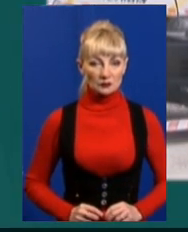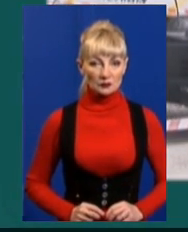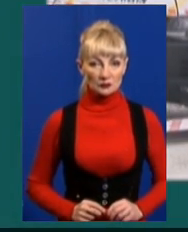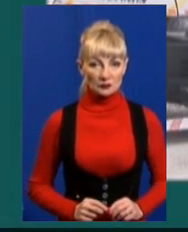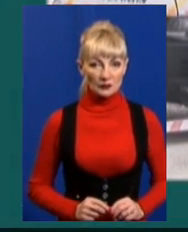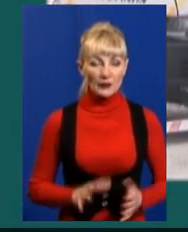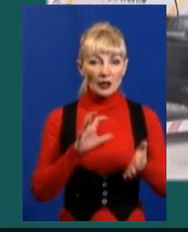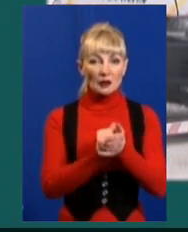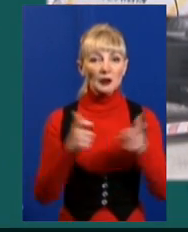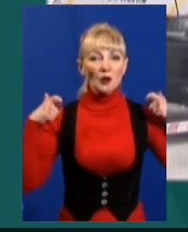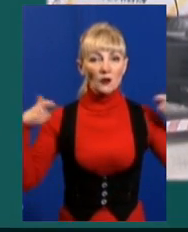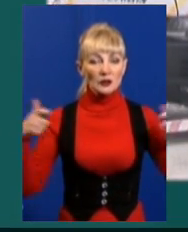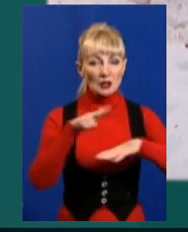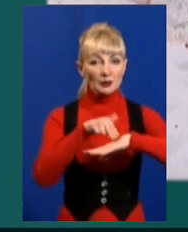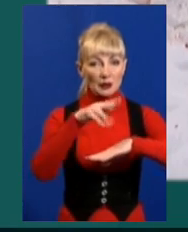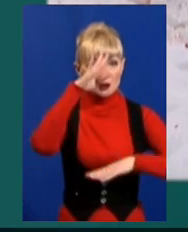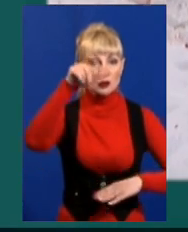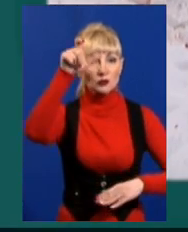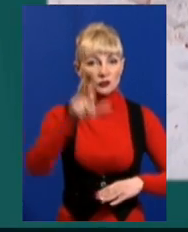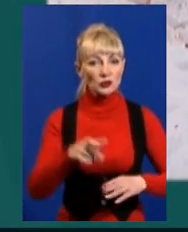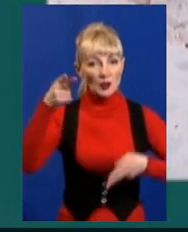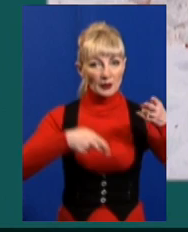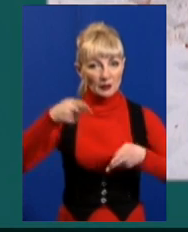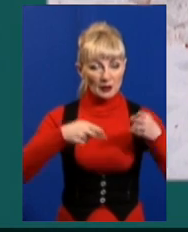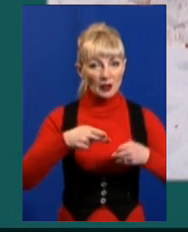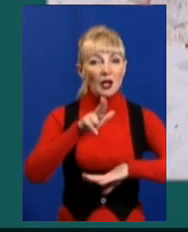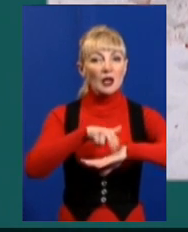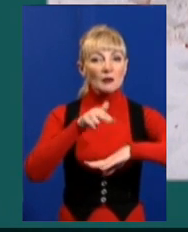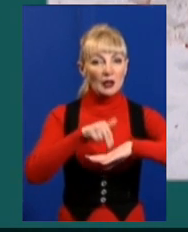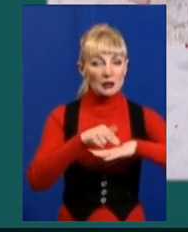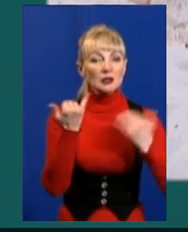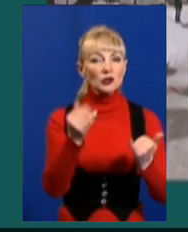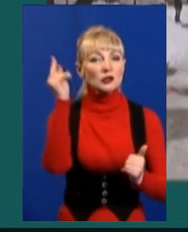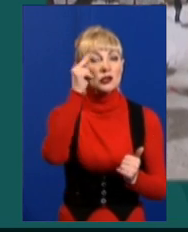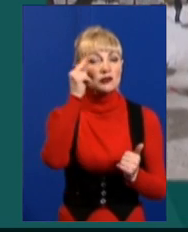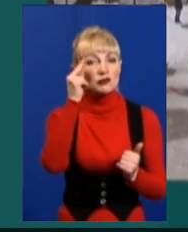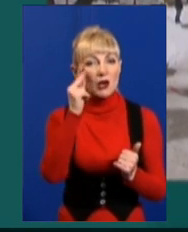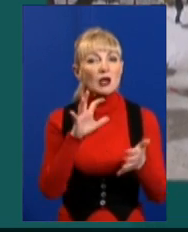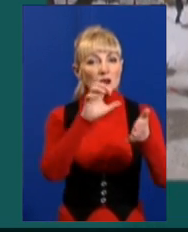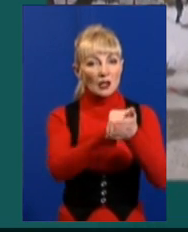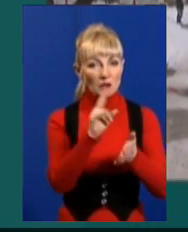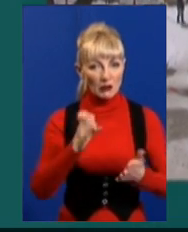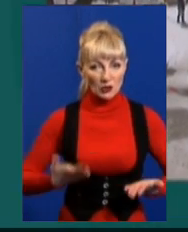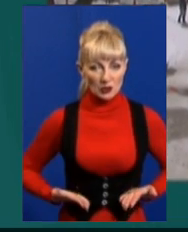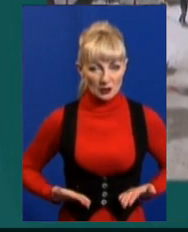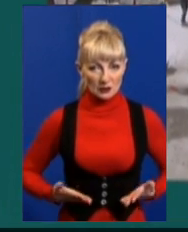Напад на офіцера поліції. Чоловіка прооперували в правоохоронці, відпрацьовують версії замаха на життя.